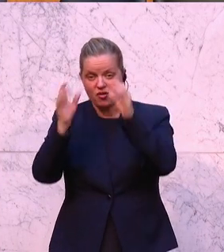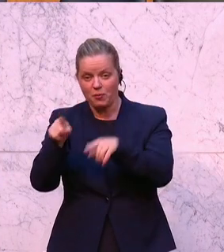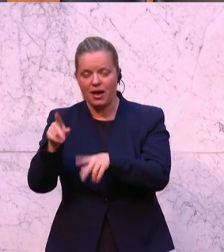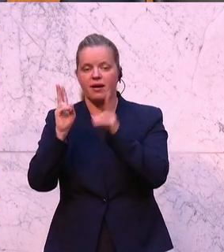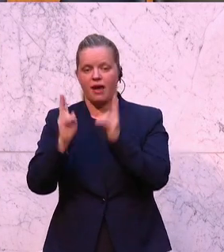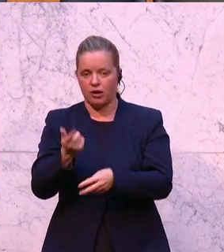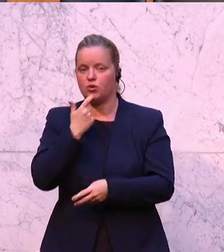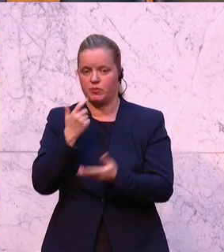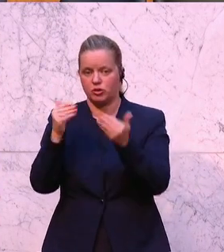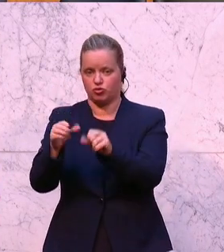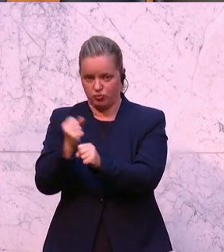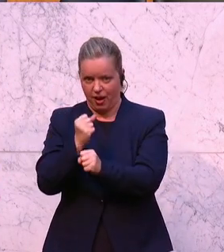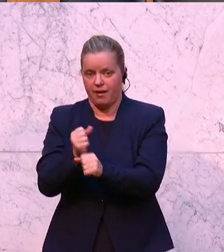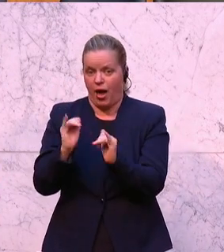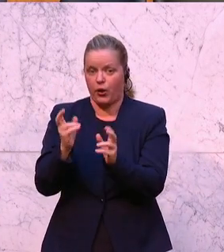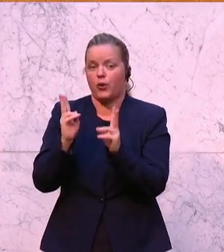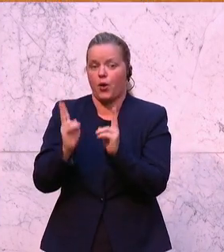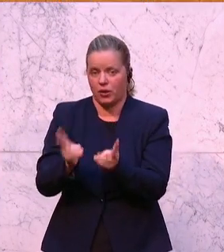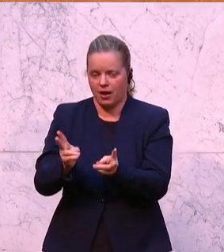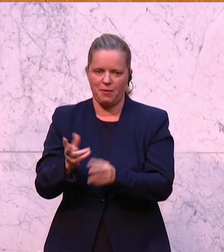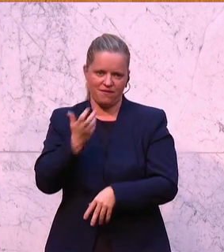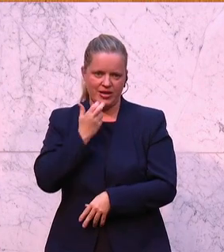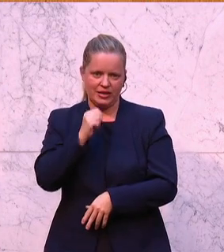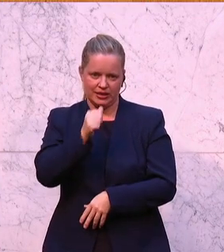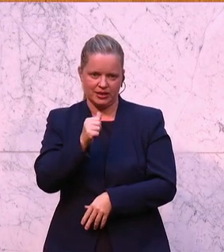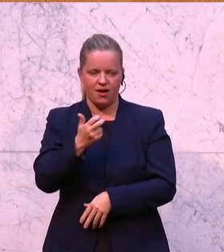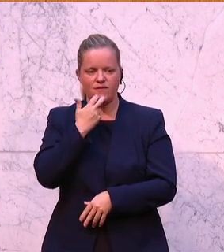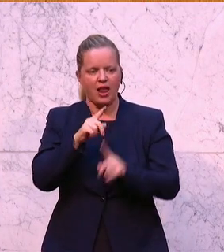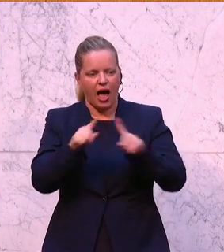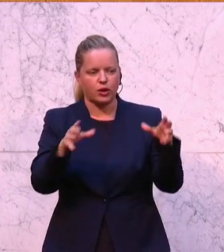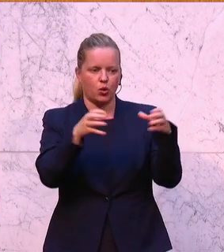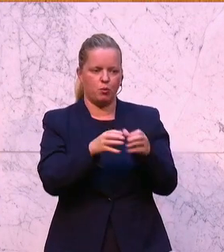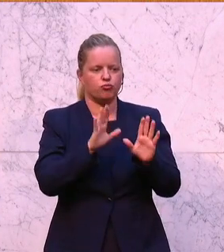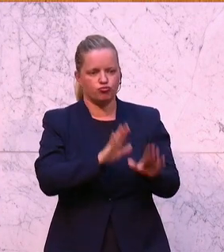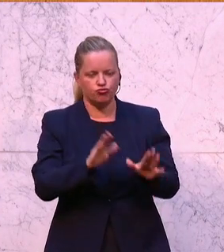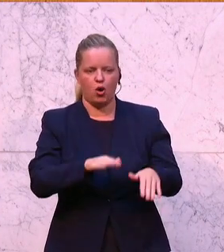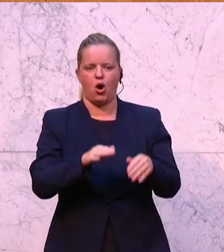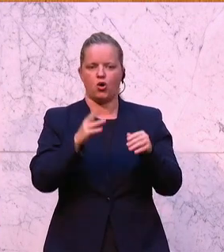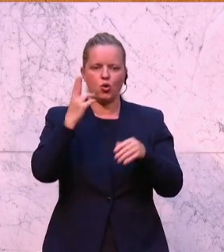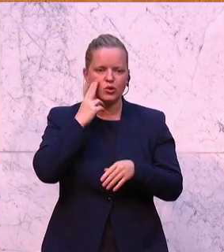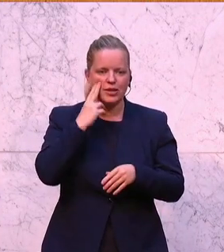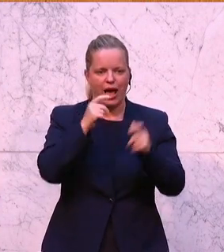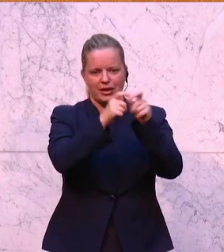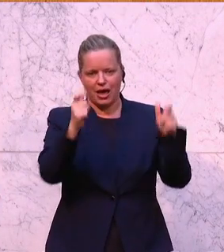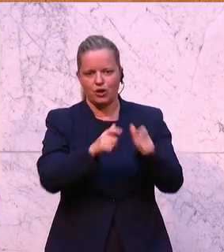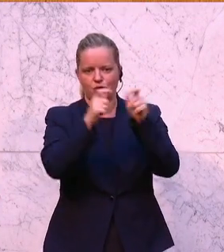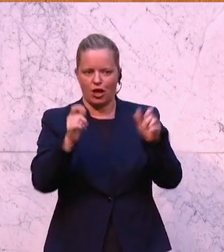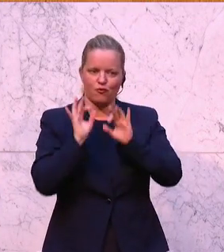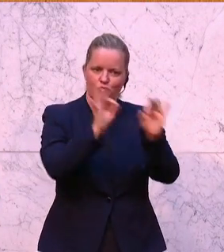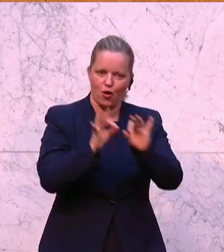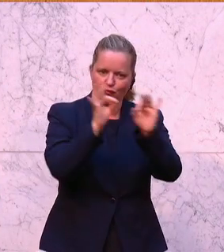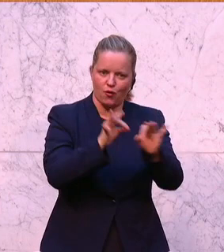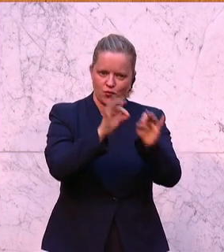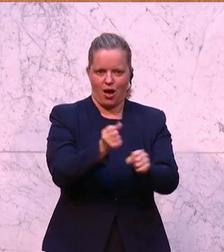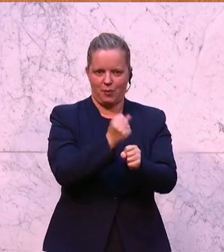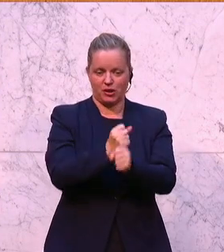Konsumentenschutz machen, will es aber nicht. Sie will andere befriedigen, andere Gruppen, Konzerne und so weiter. Die Grünen wollen zwar, aber sie